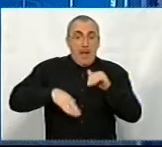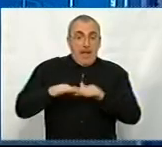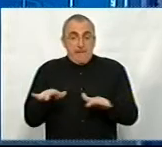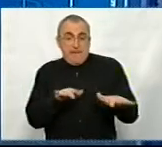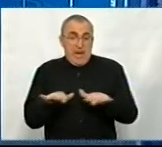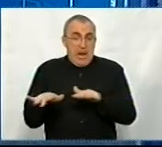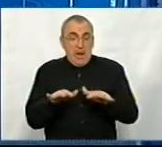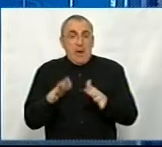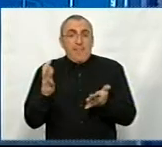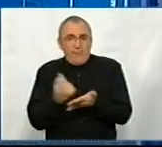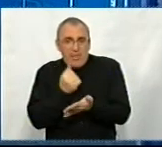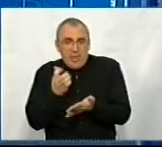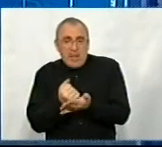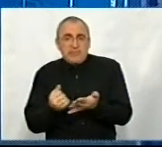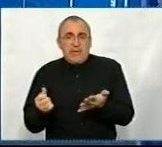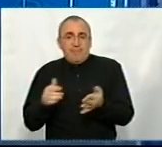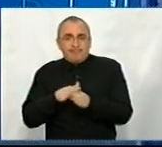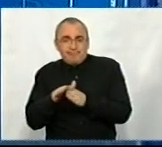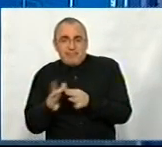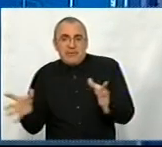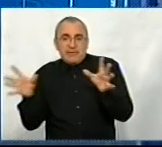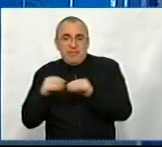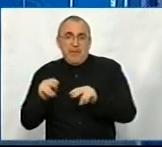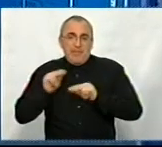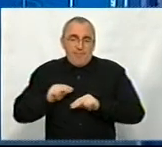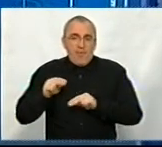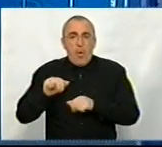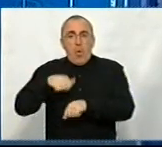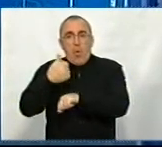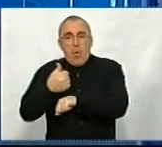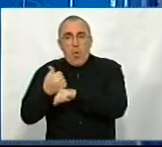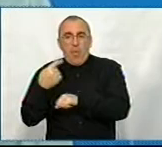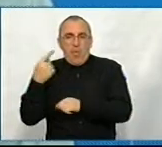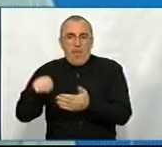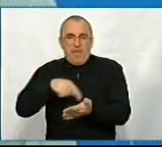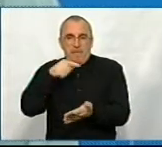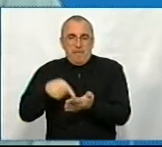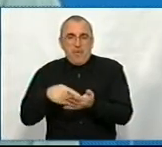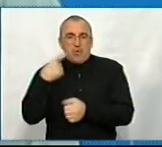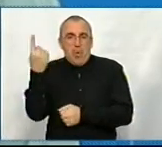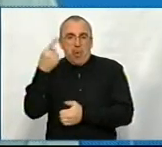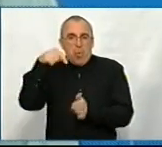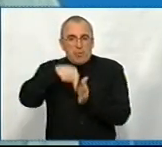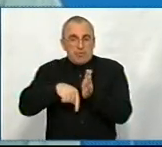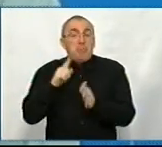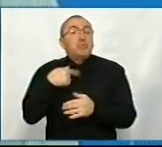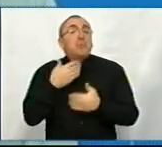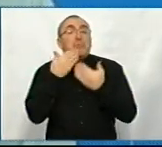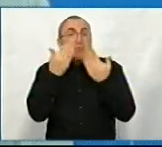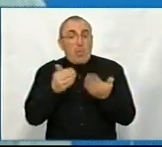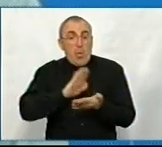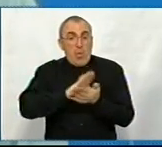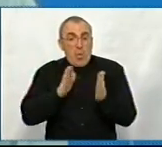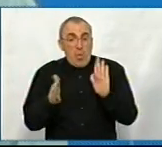вдається впроваджувати співпрацю із тими ж головами міст обласного значення? Чому я про це питаю? Тому що в умовах